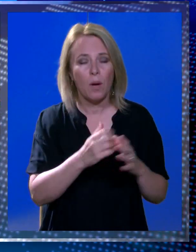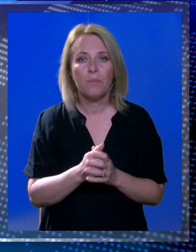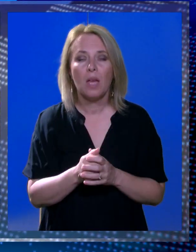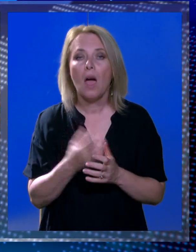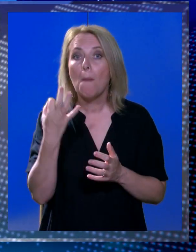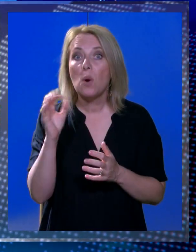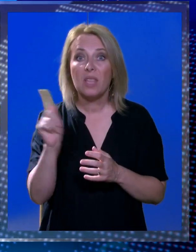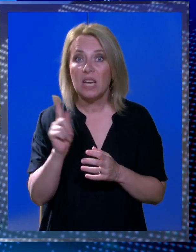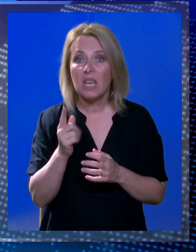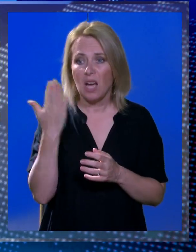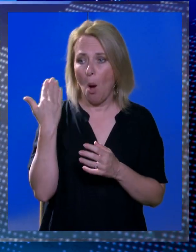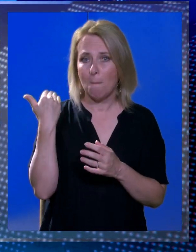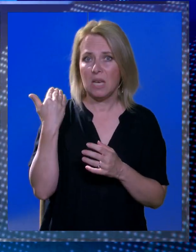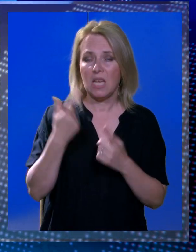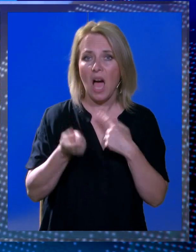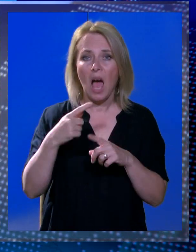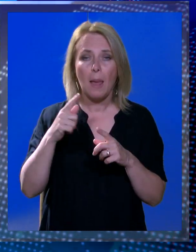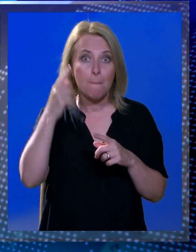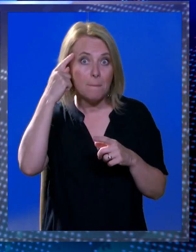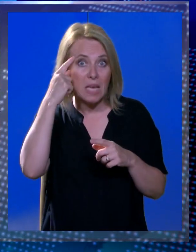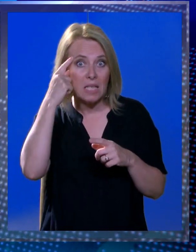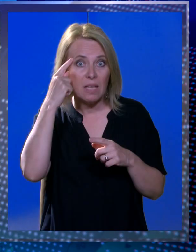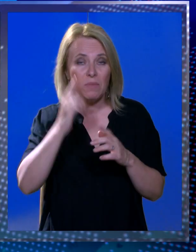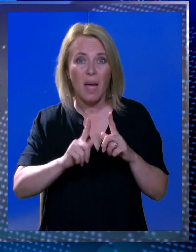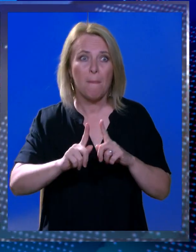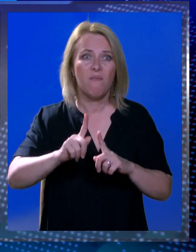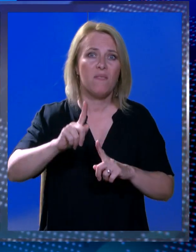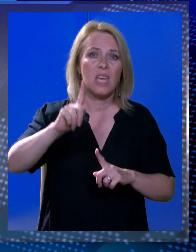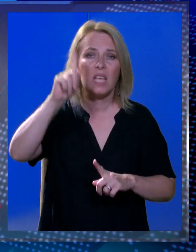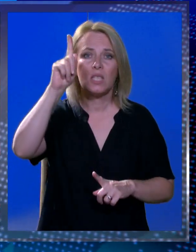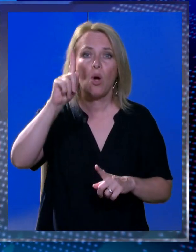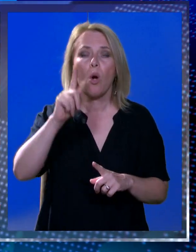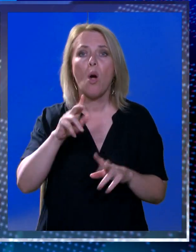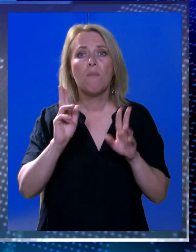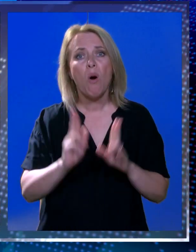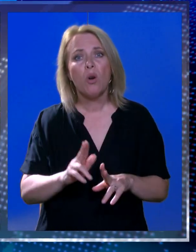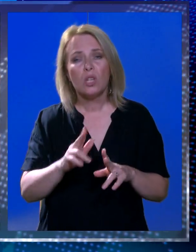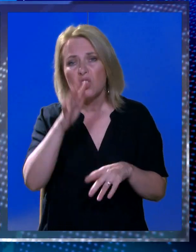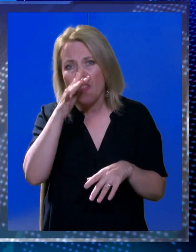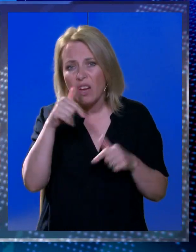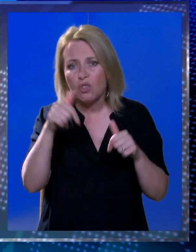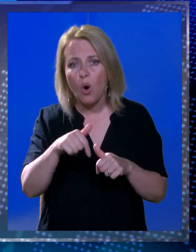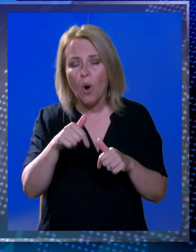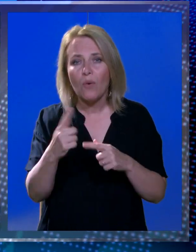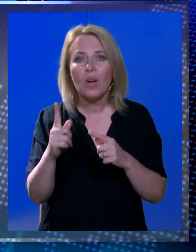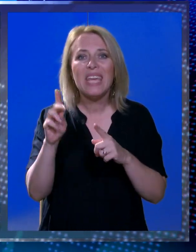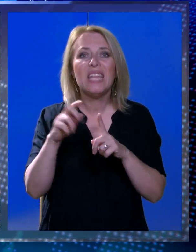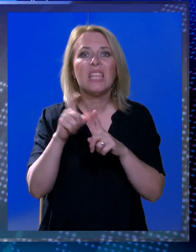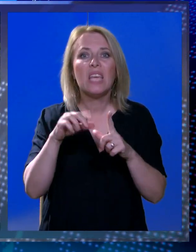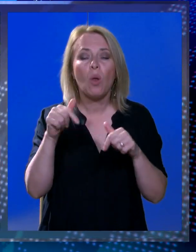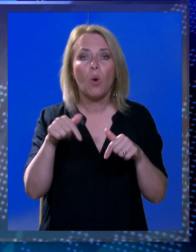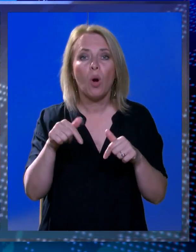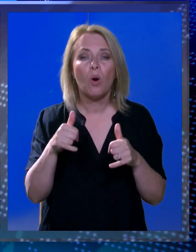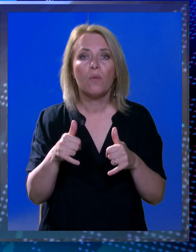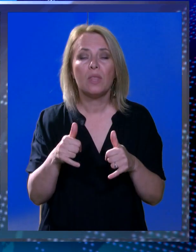bolje da nije kao što je bilo, ali smatram da je previsoko i možda će narušiti ovu idilu koja je